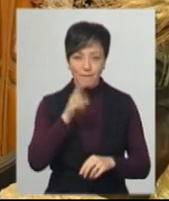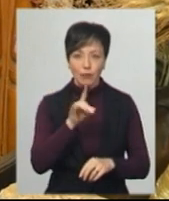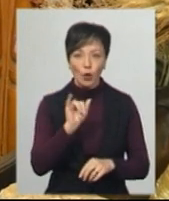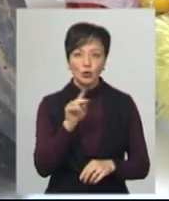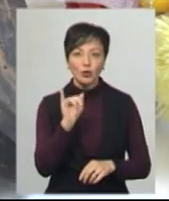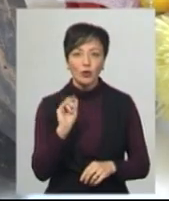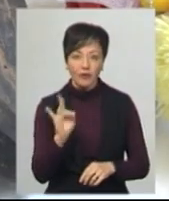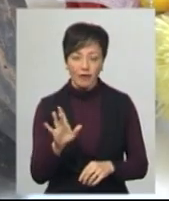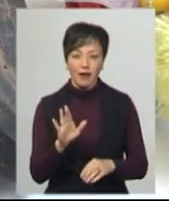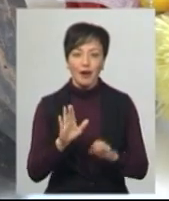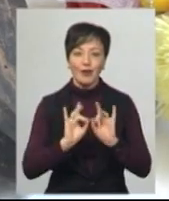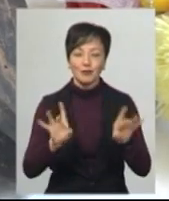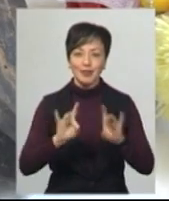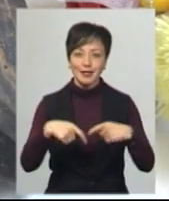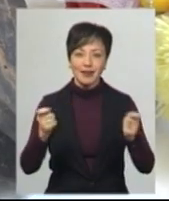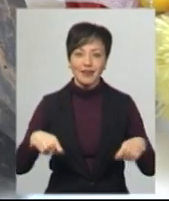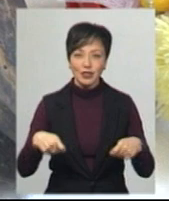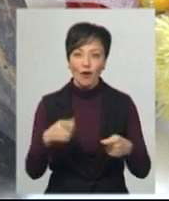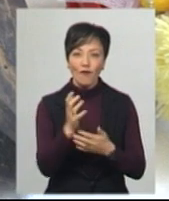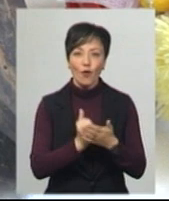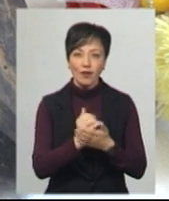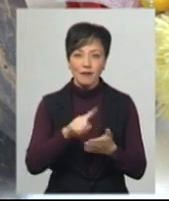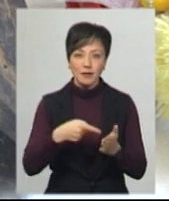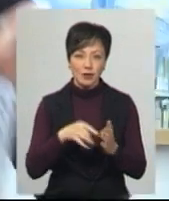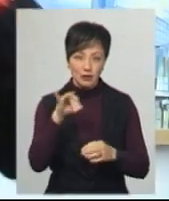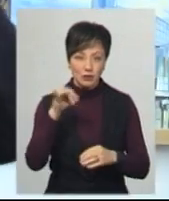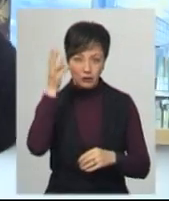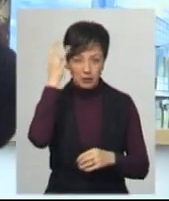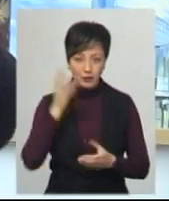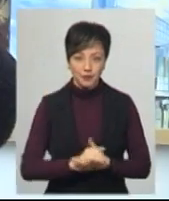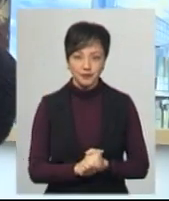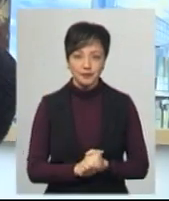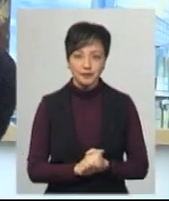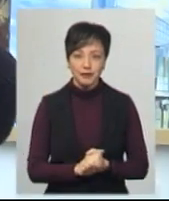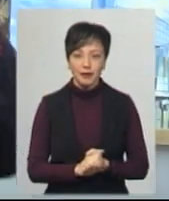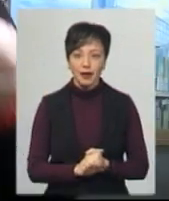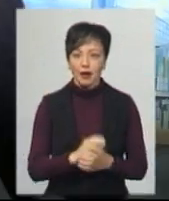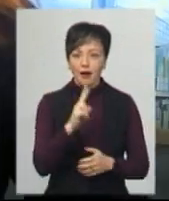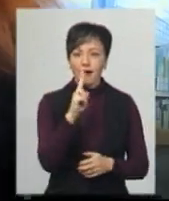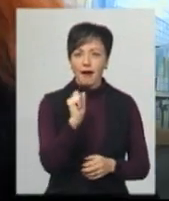завідувачка відділом фондів музею історії міста Хмельницького Вікторія Папонова. Каравка.